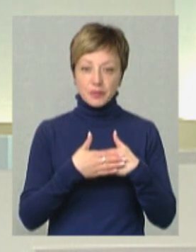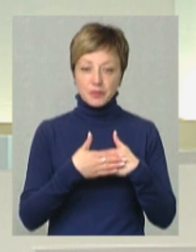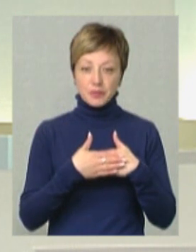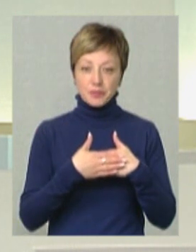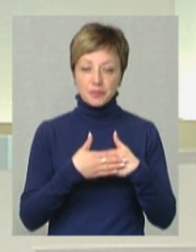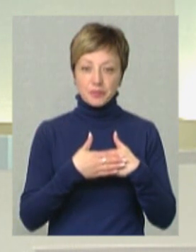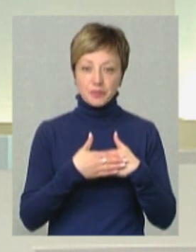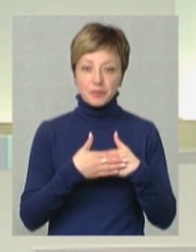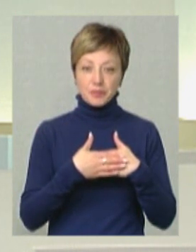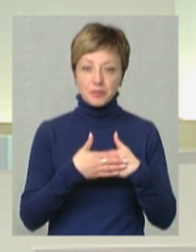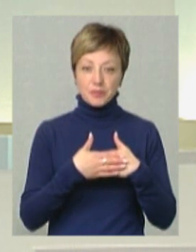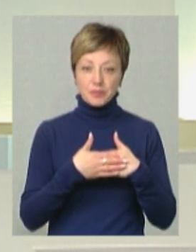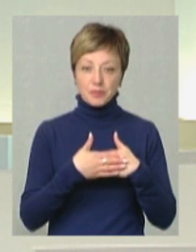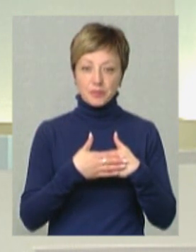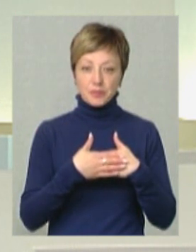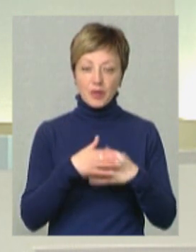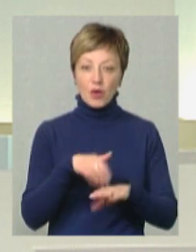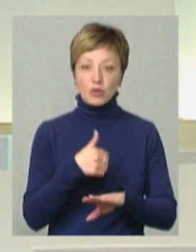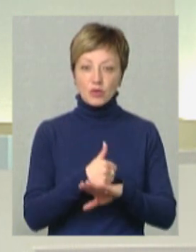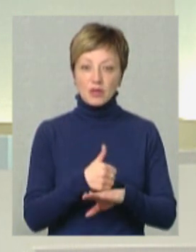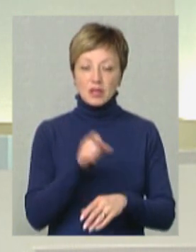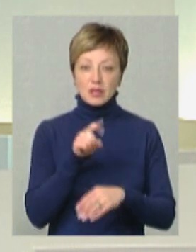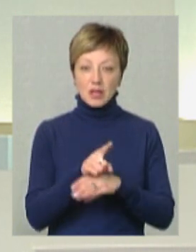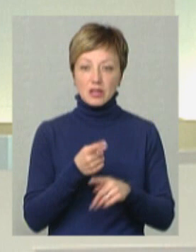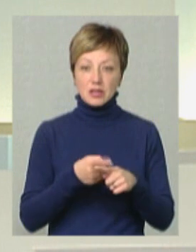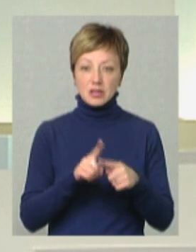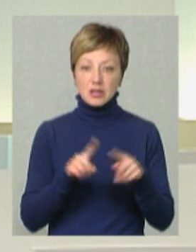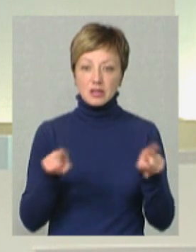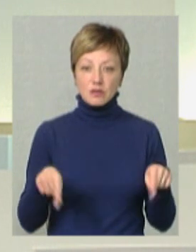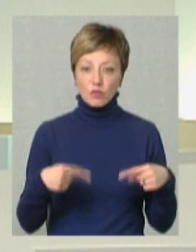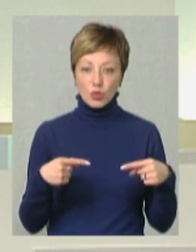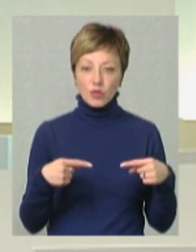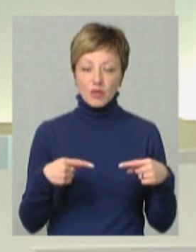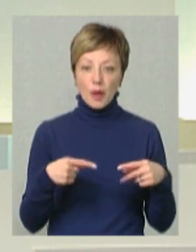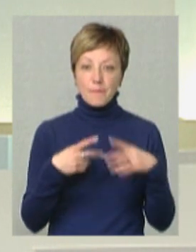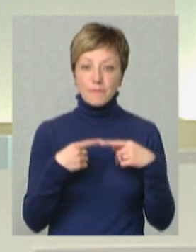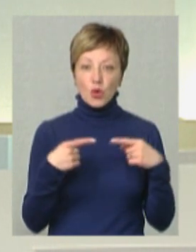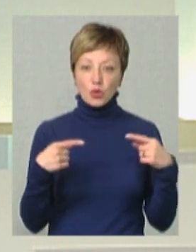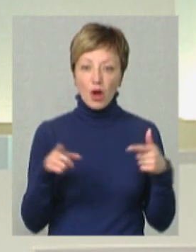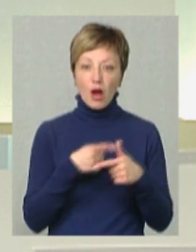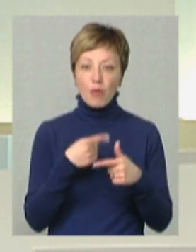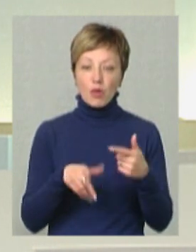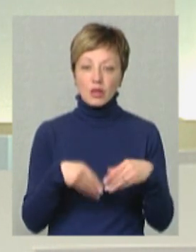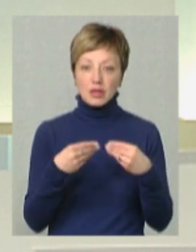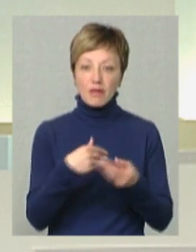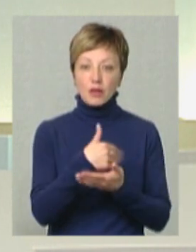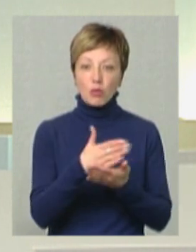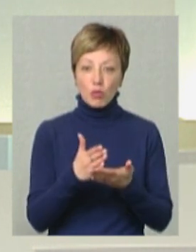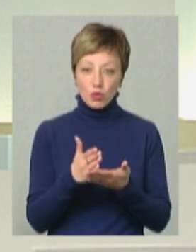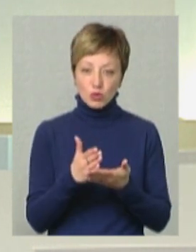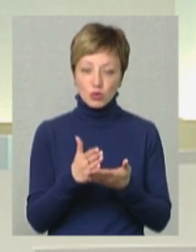основна задача – це створювати продукти або надавати послуги.